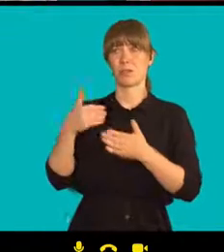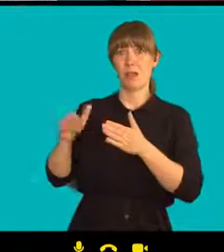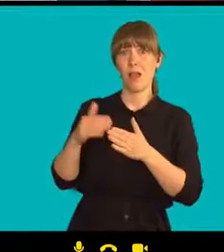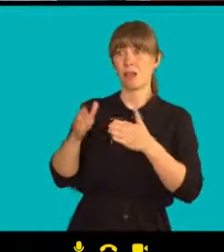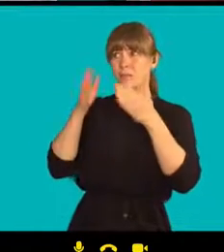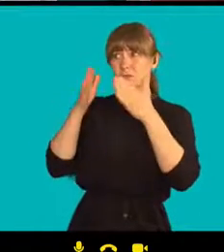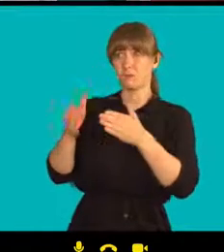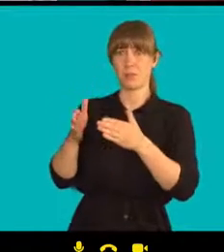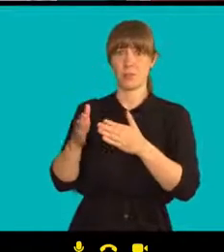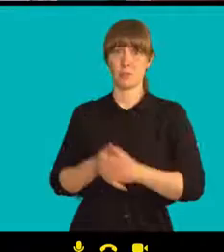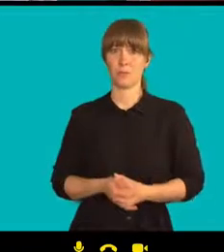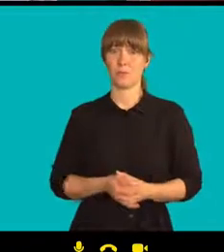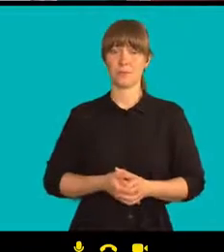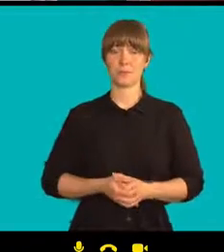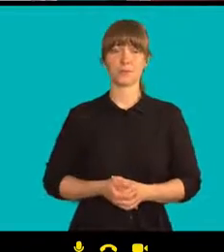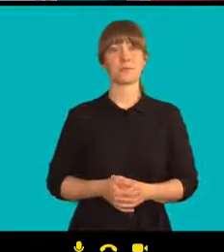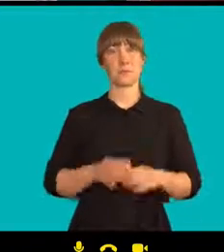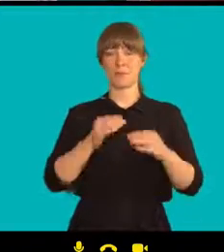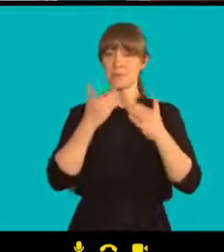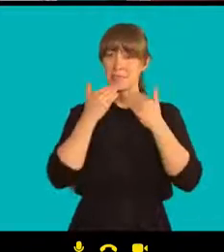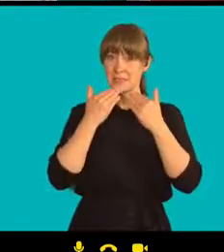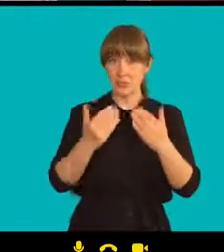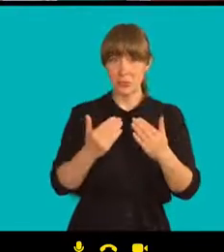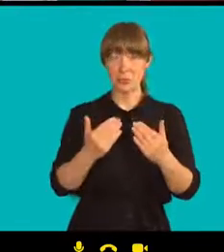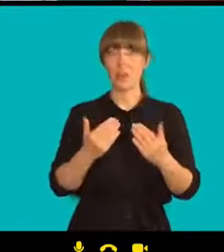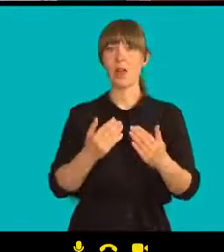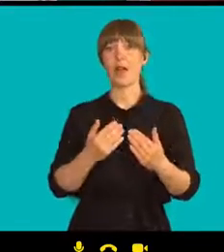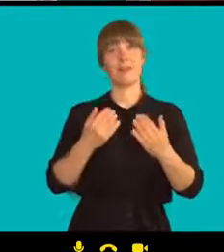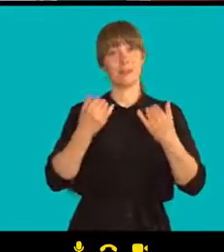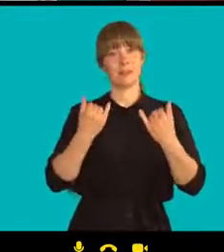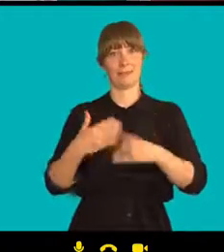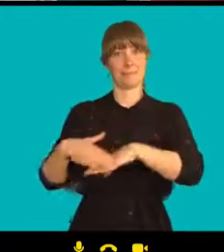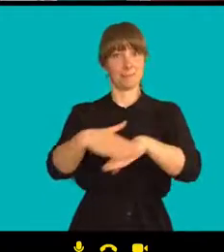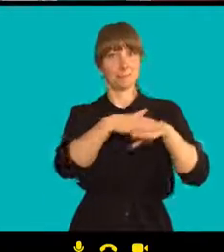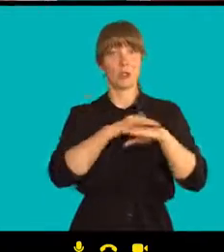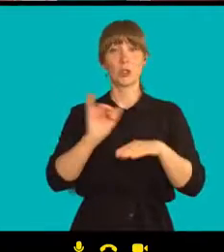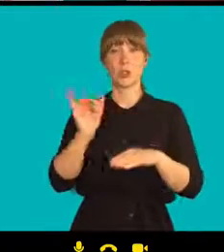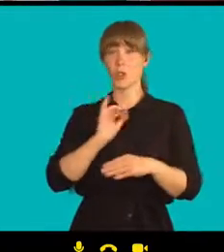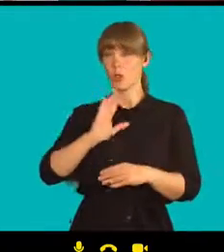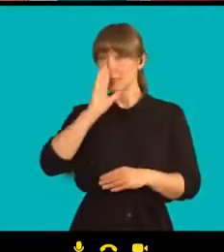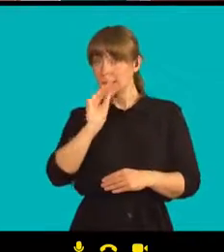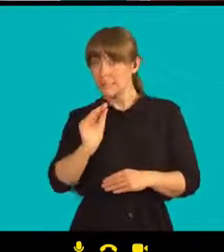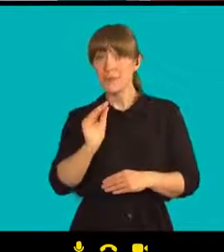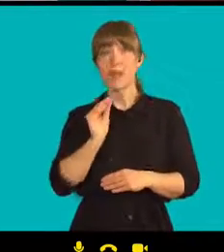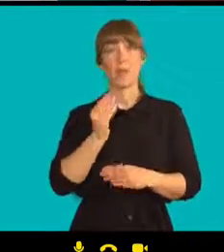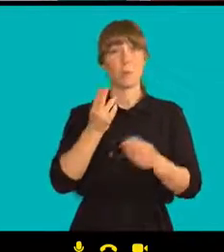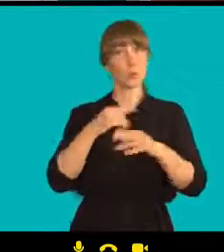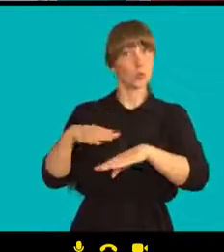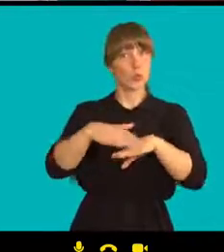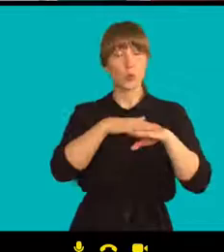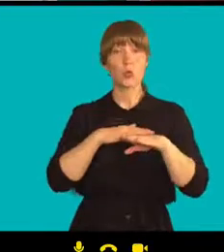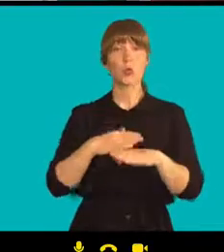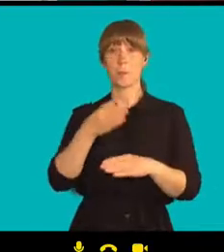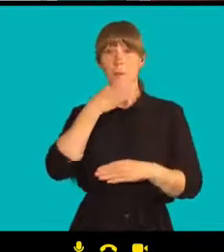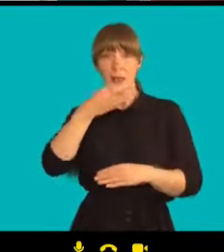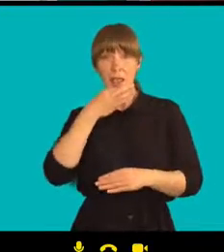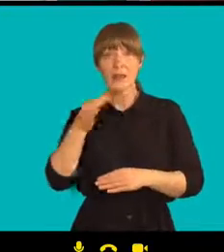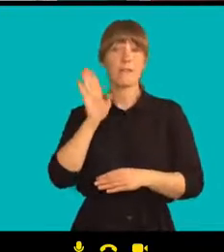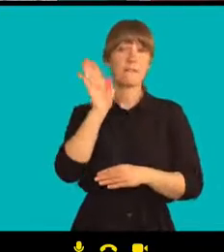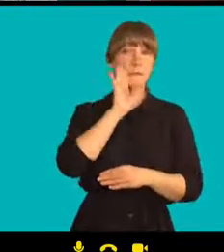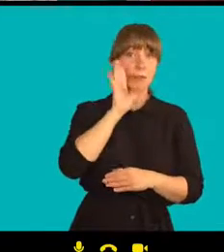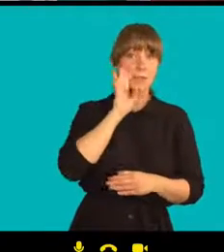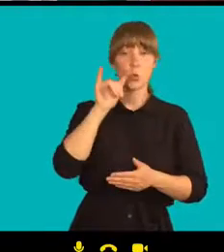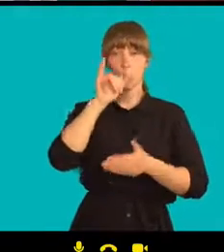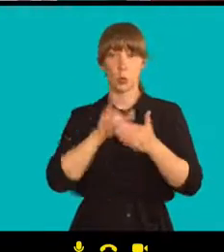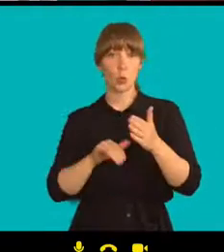Děkuji, jenom připomenu ještě jednou těm, kdo nás sledují, že stále můžete pokládat dotazy přes Facebook, přes YouTube nebo přes Slido.